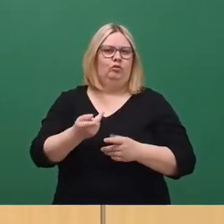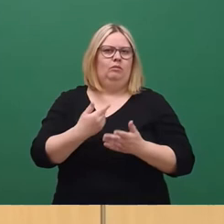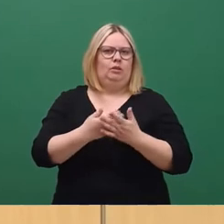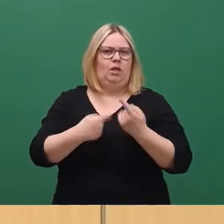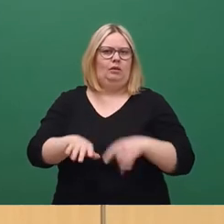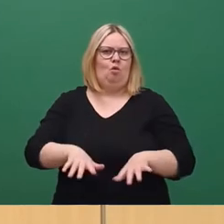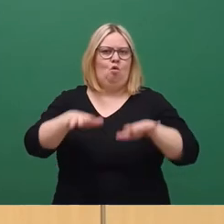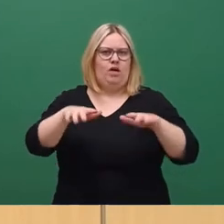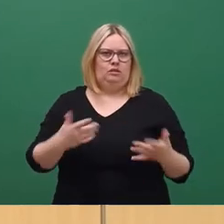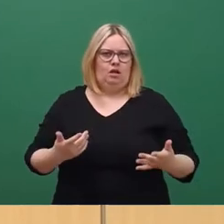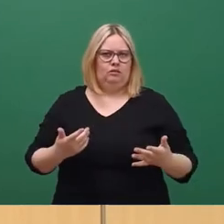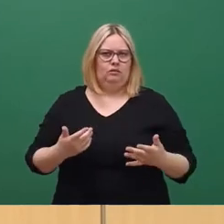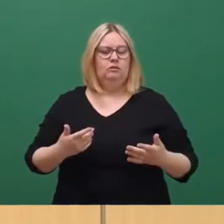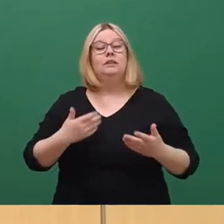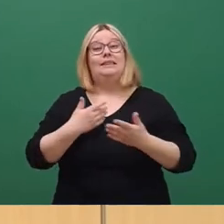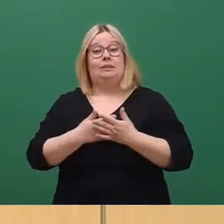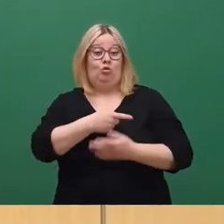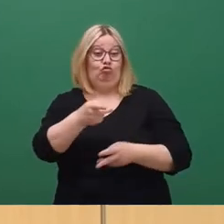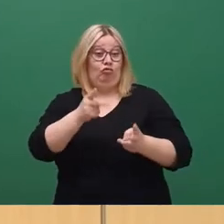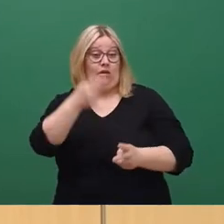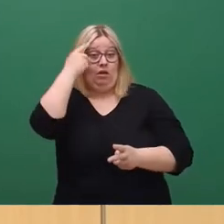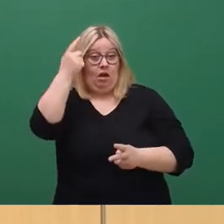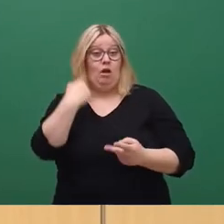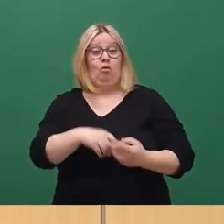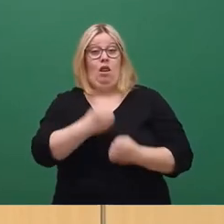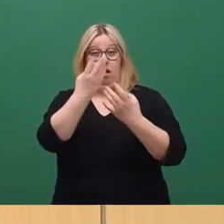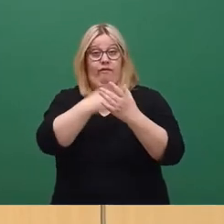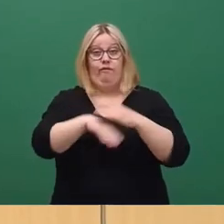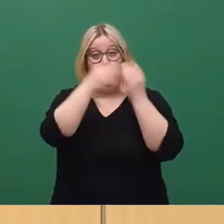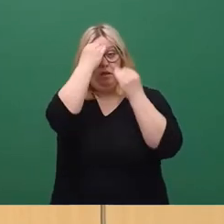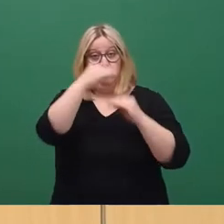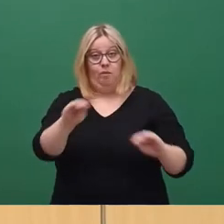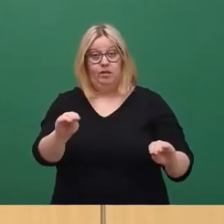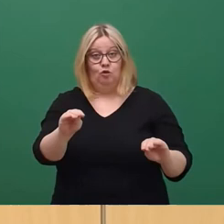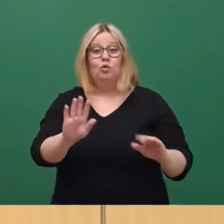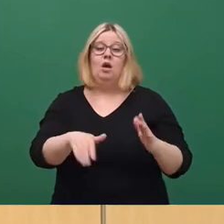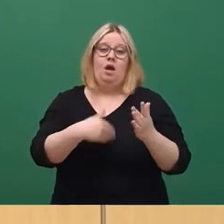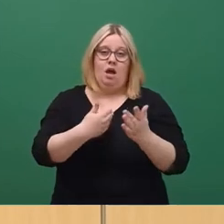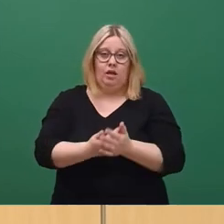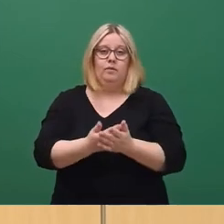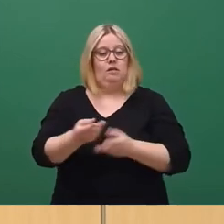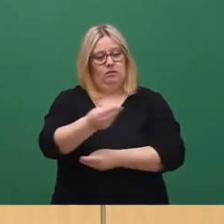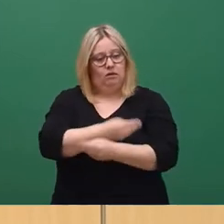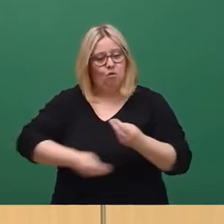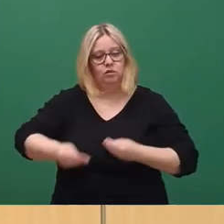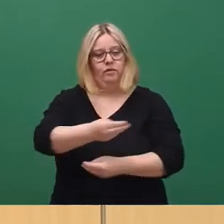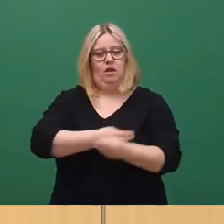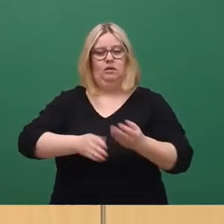Selbstverständlich werden wir Sie als Stadtrat über diesen Weg umfassend informieren und die Ergebnisse mit Ihnen auswerten.